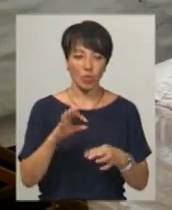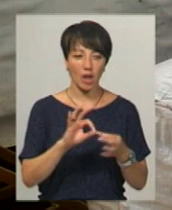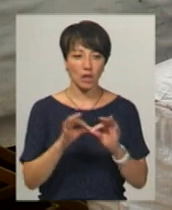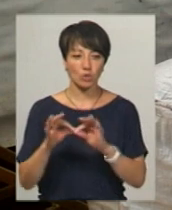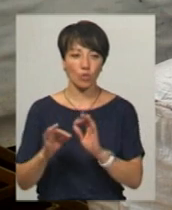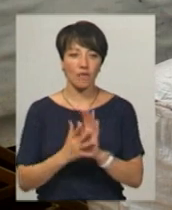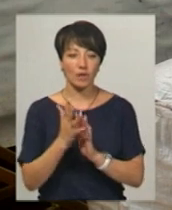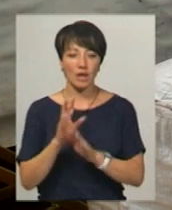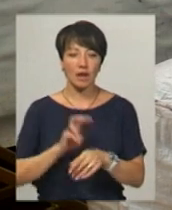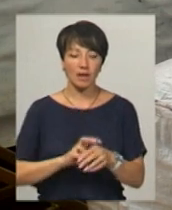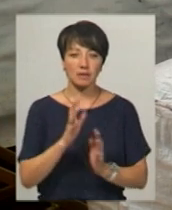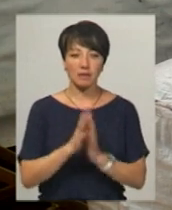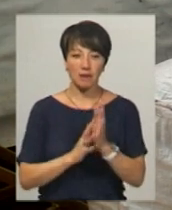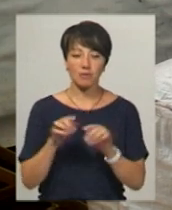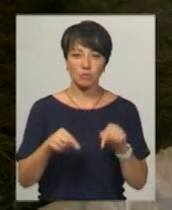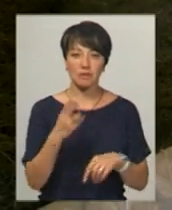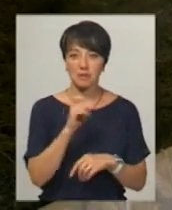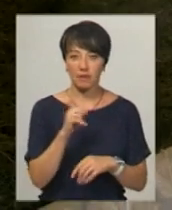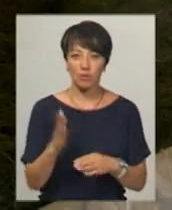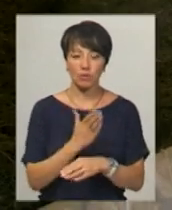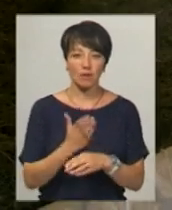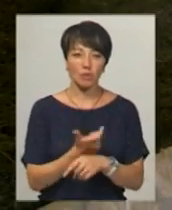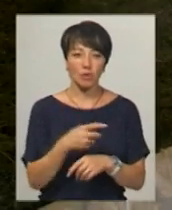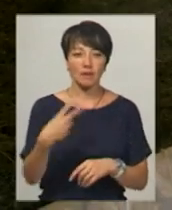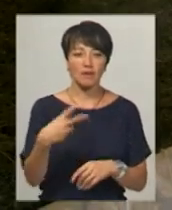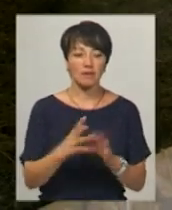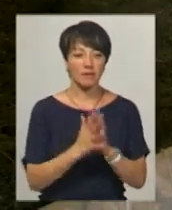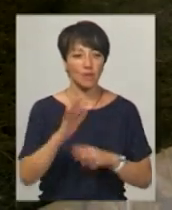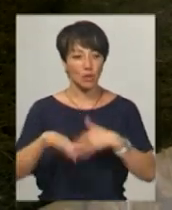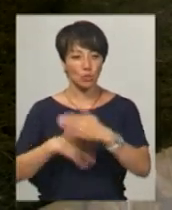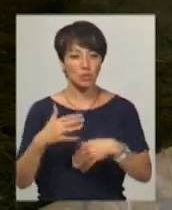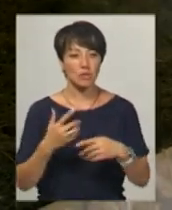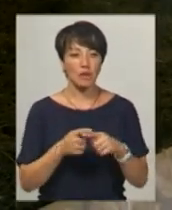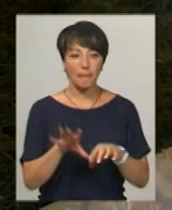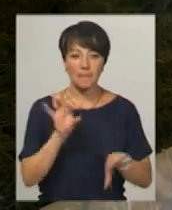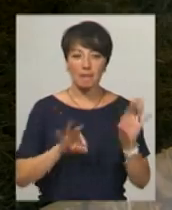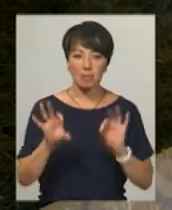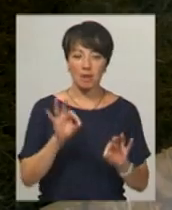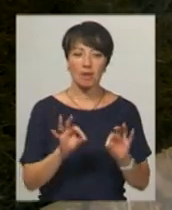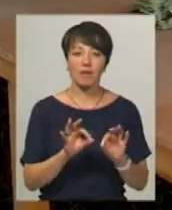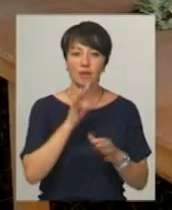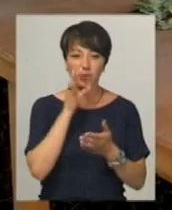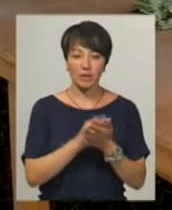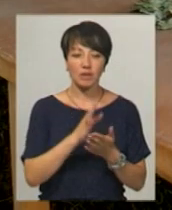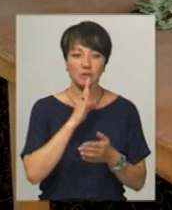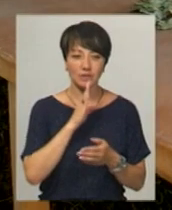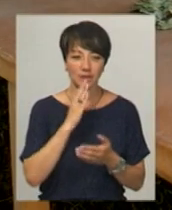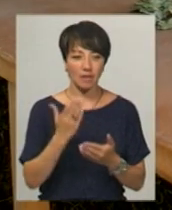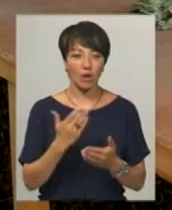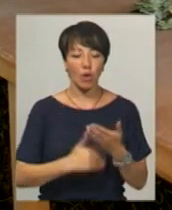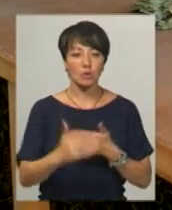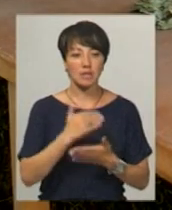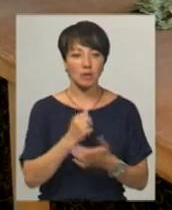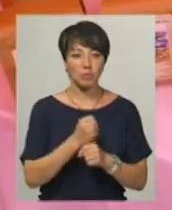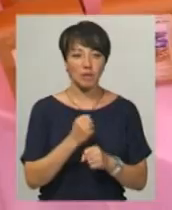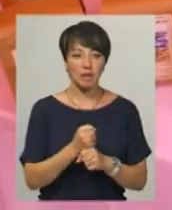вирощення лікарських трав, із яких у цьому цеху виготовляють понад 20 трав'яних сумішей. За підбір рослини і ягід відповідає Олена Продивус. Остання її